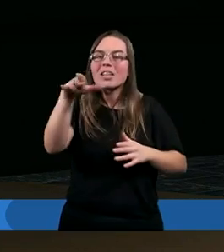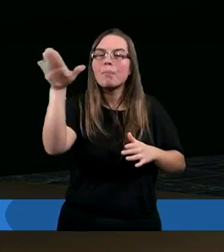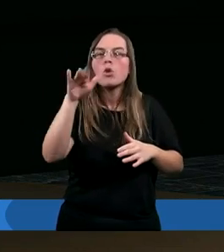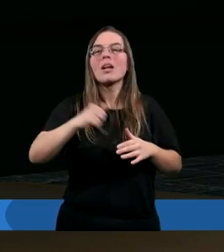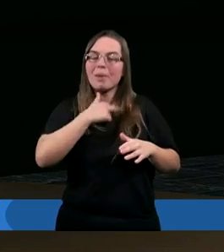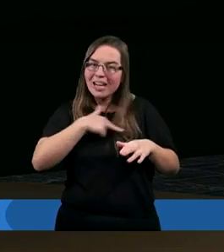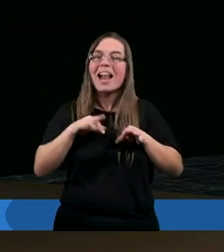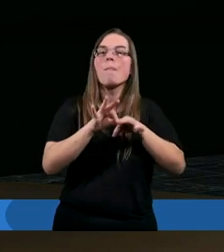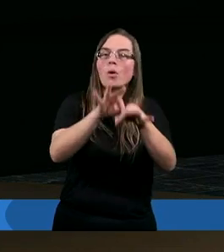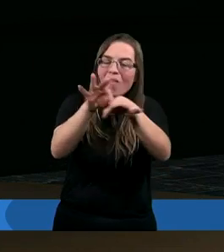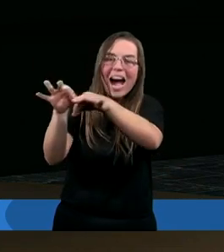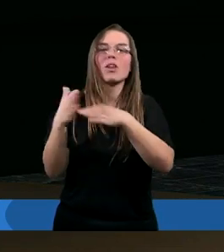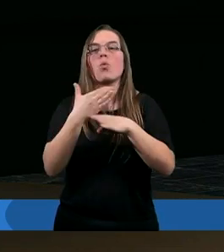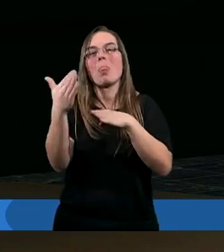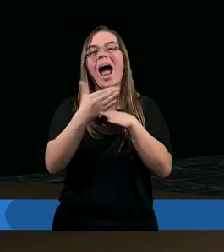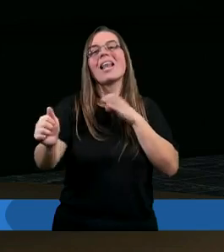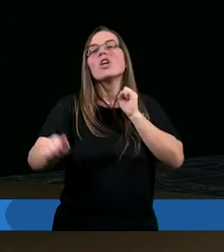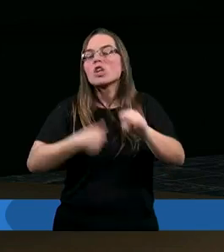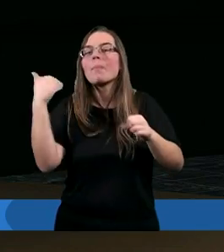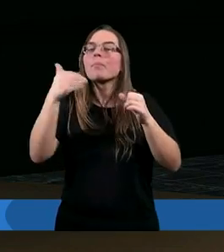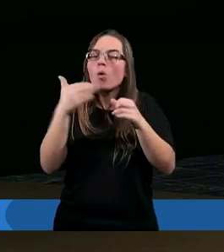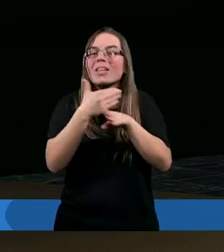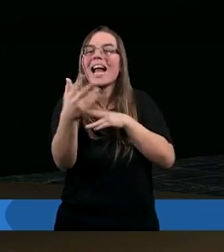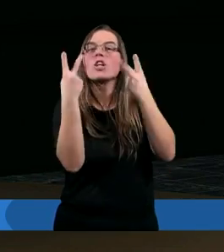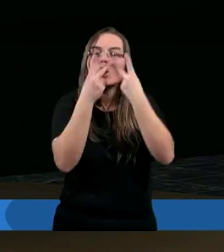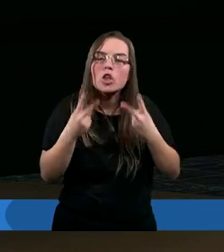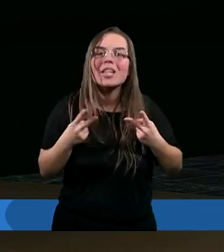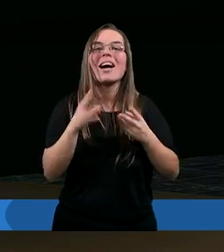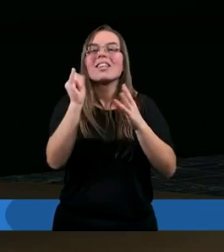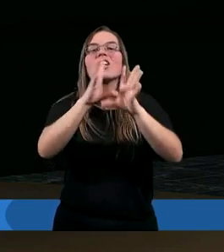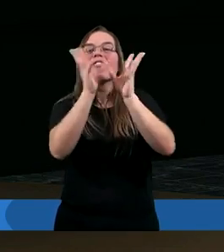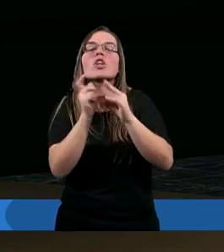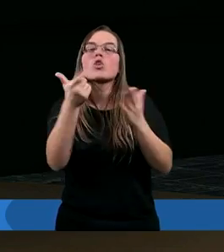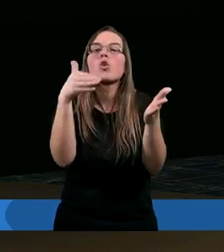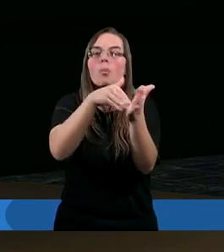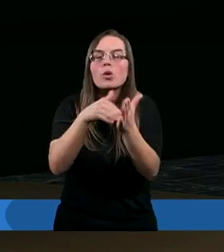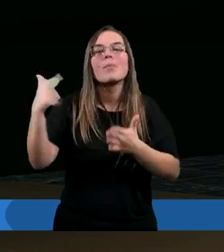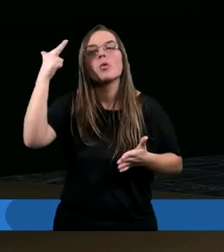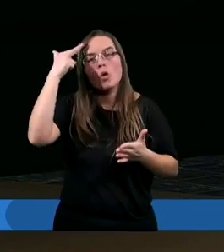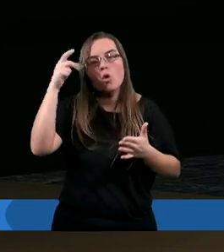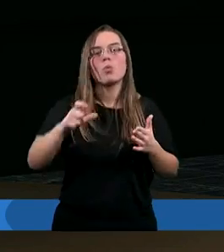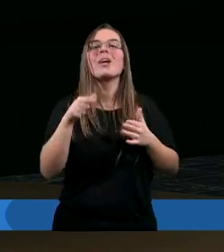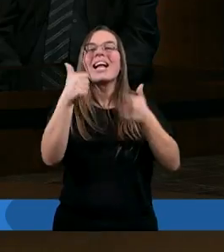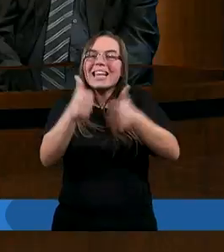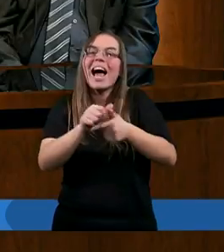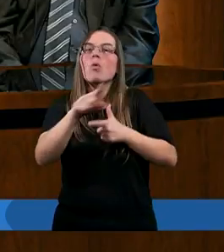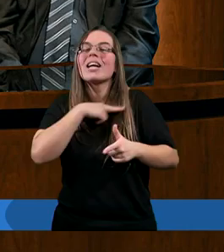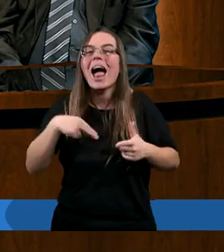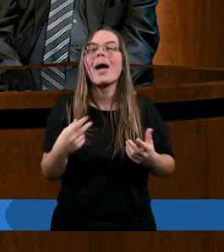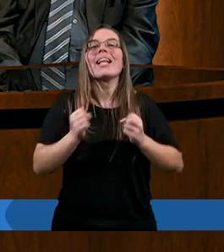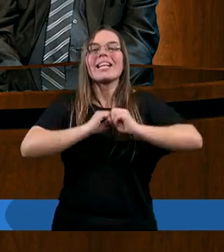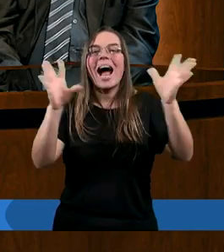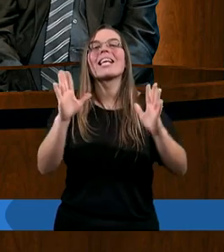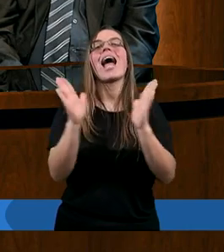żebyś Ty nas poprowadził dalej byśmy dalej czytali i by wszystko co potrzebujemy zrozumieć stało się dla nas